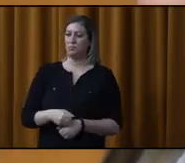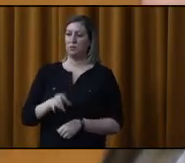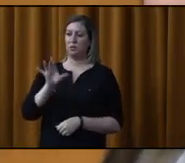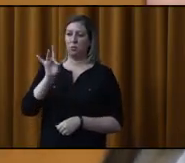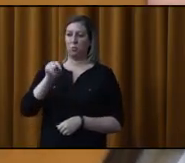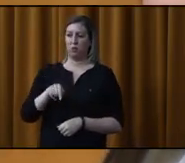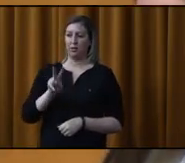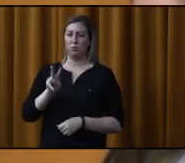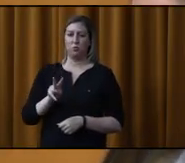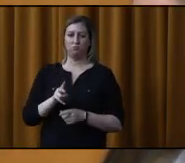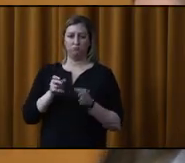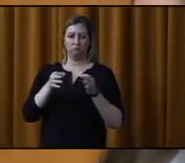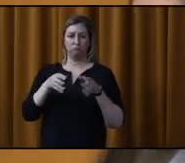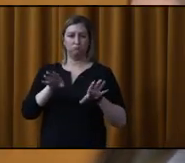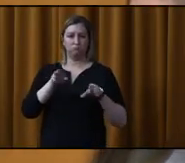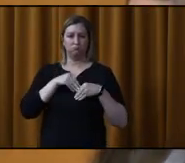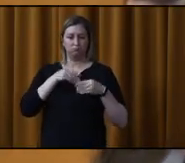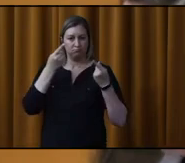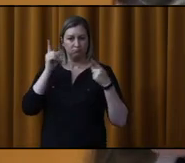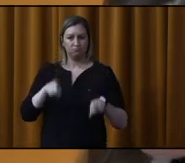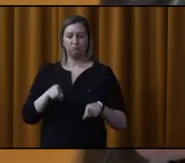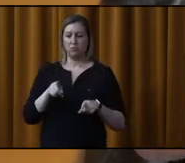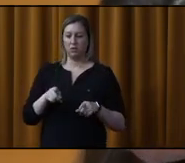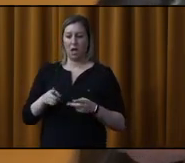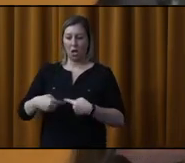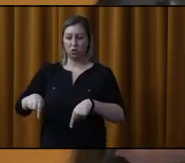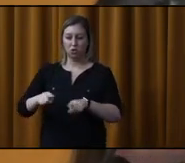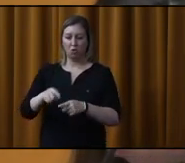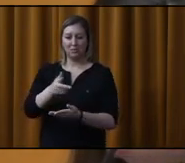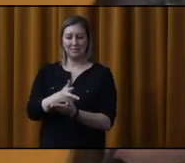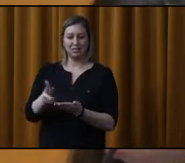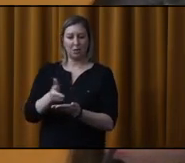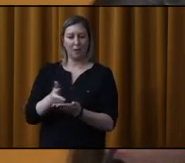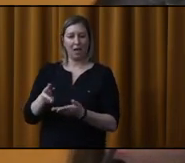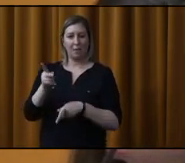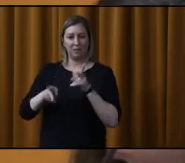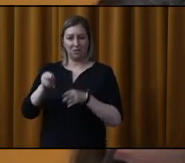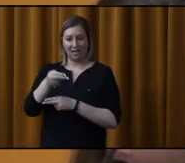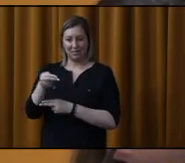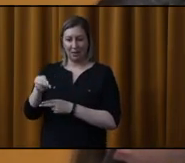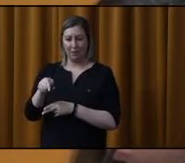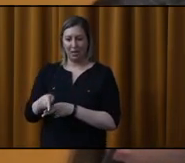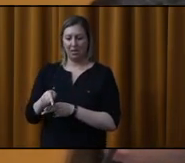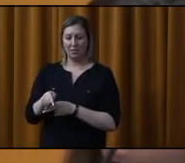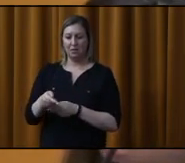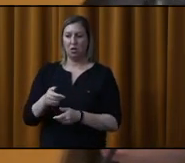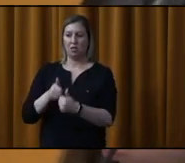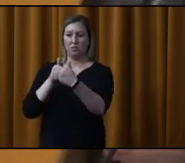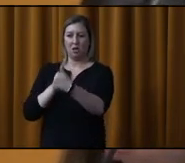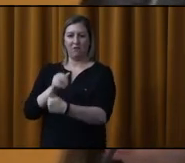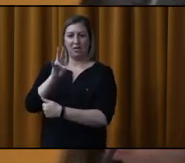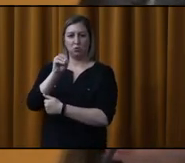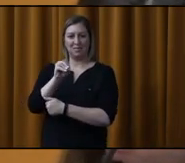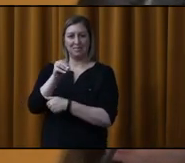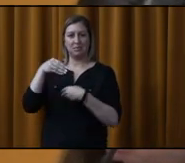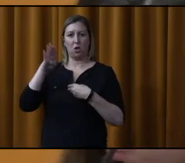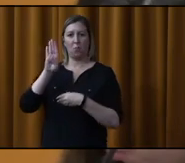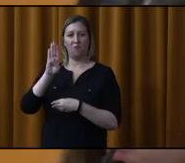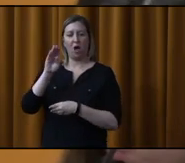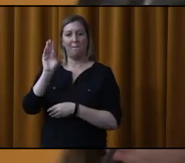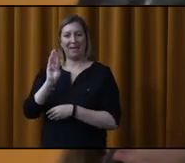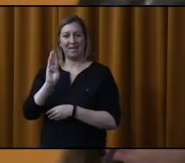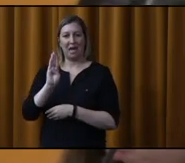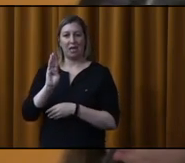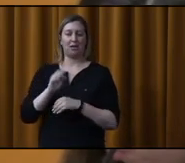Il sera résolu de décréter le retrait de la zone de stationnement pour personnes handicapées devant le 70 boulevard Briens, selon les